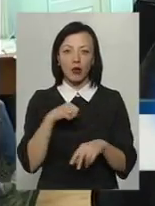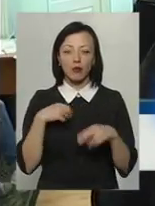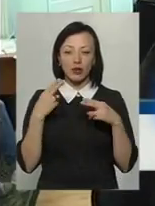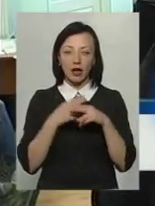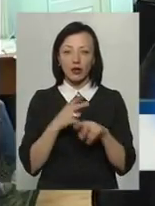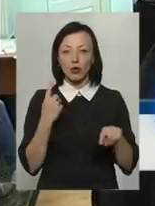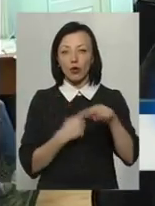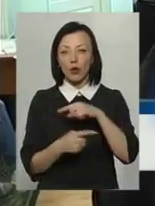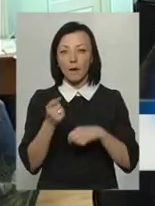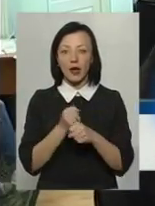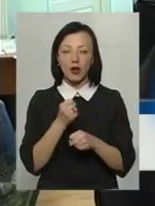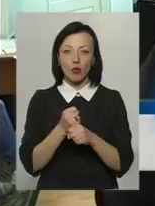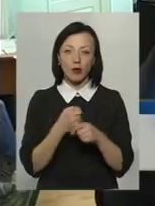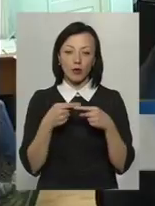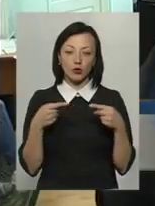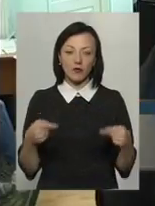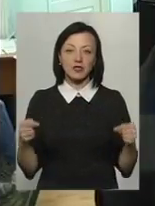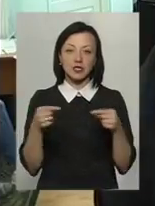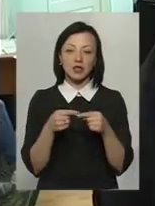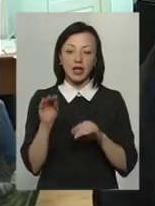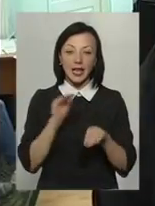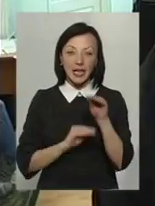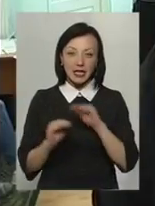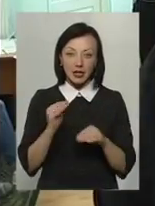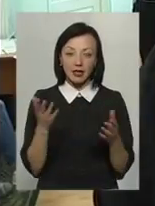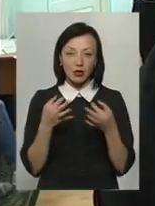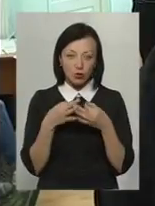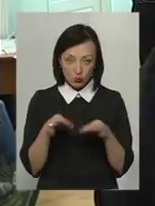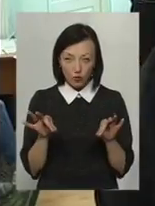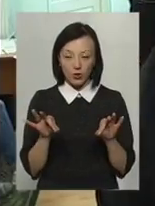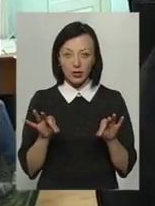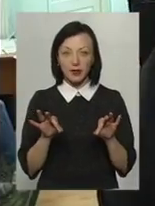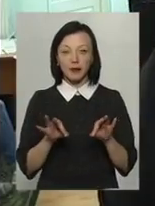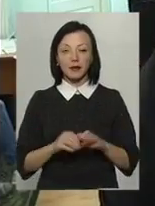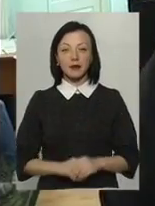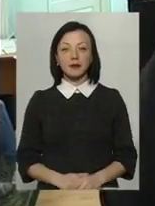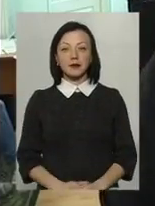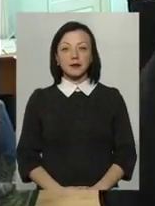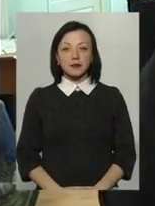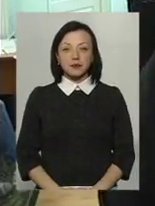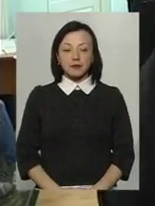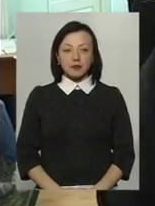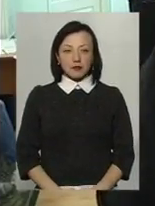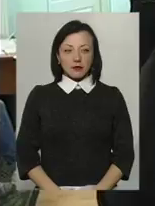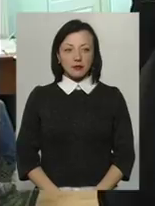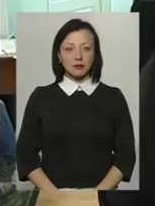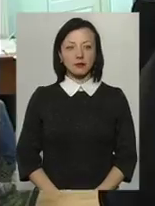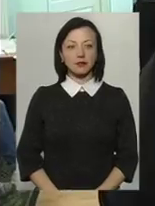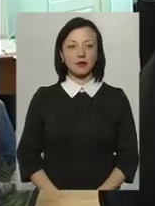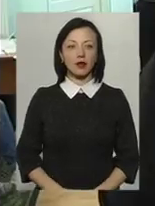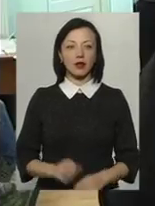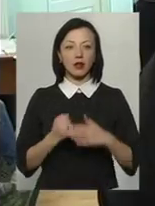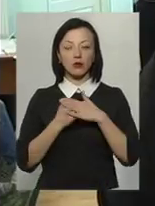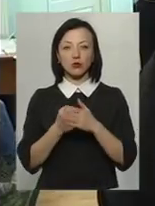переробки продукції, визначають інградієнти, які дозволені в органічному виробництві, органічній переробці. І на основанні